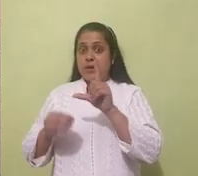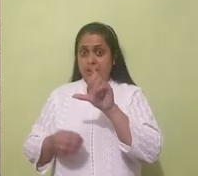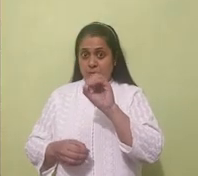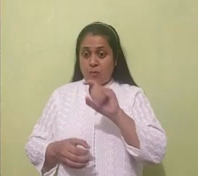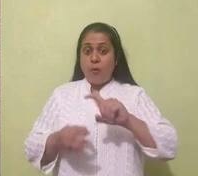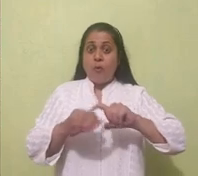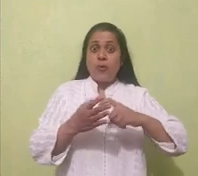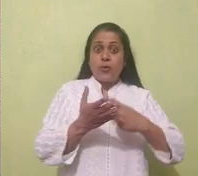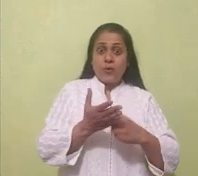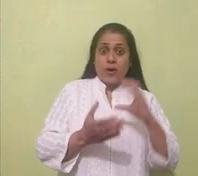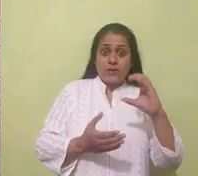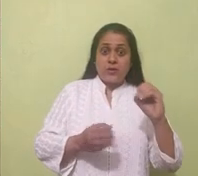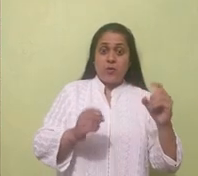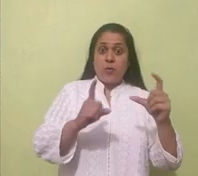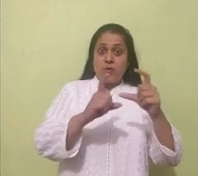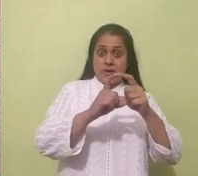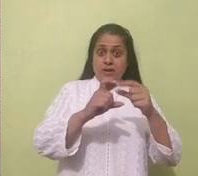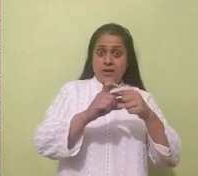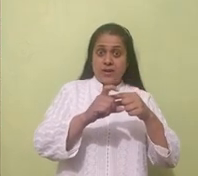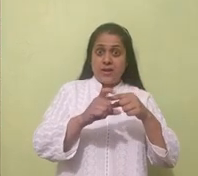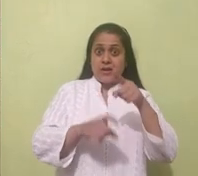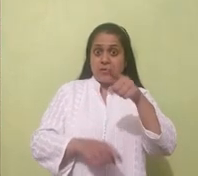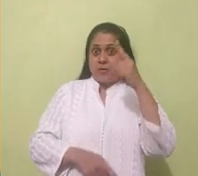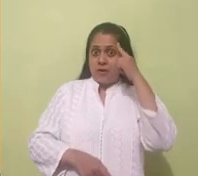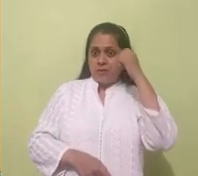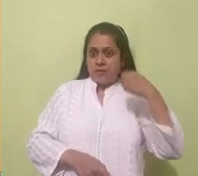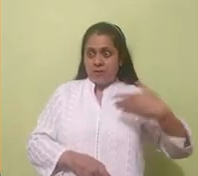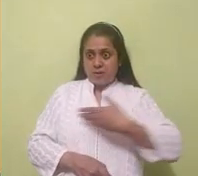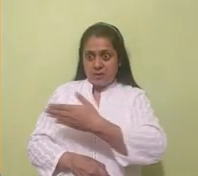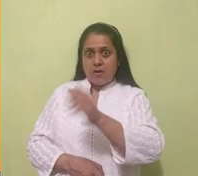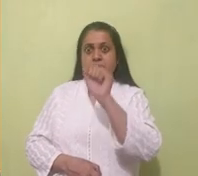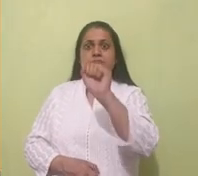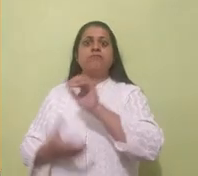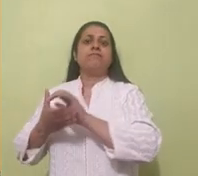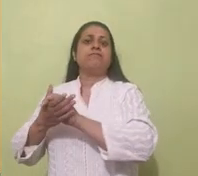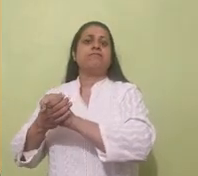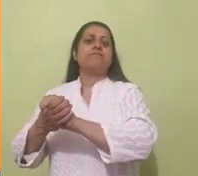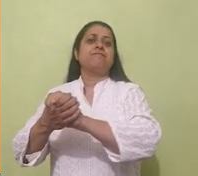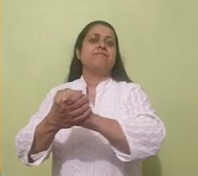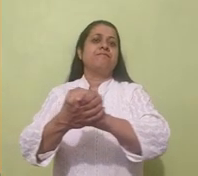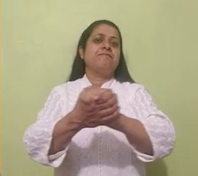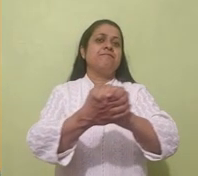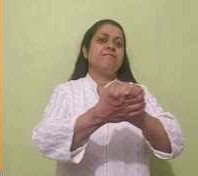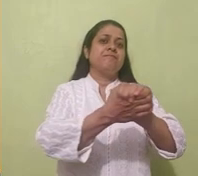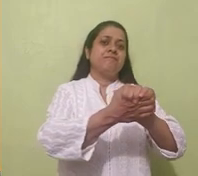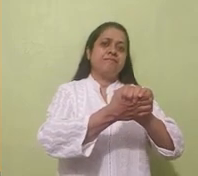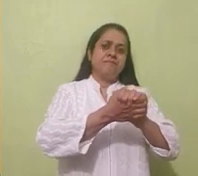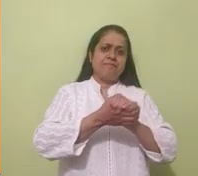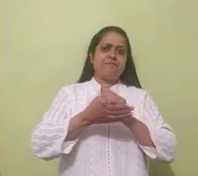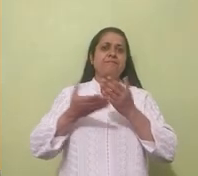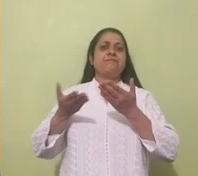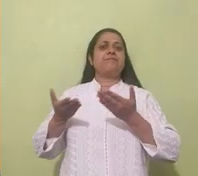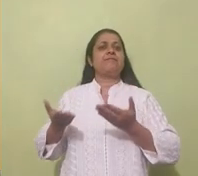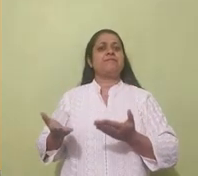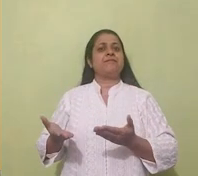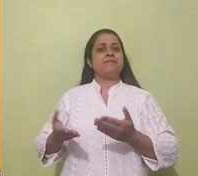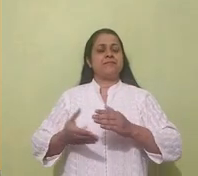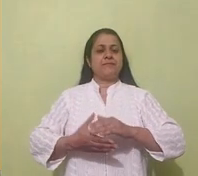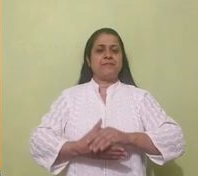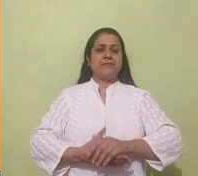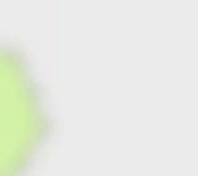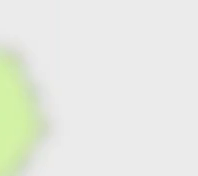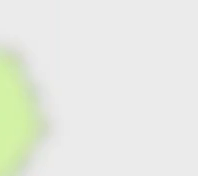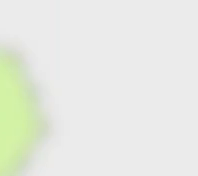QI पोड अपनी दोस्त समझो अपनी दोस्त समझो अपनी दोस्त समझो